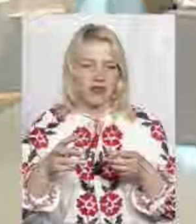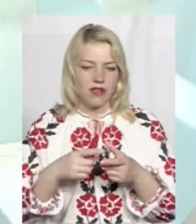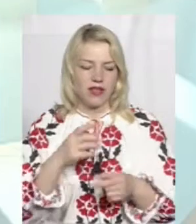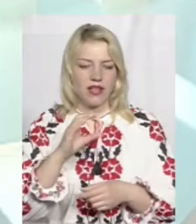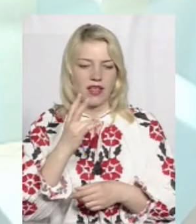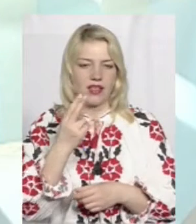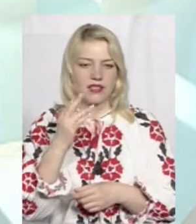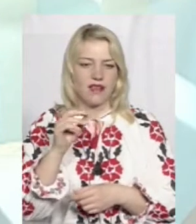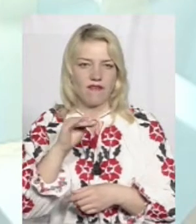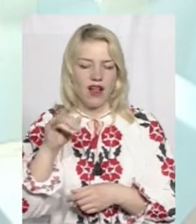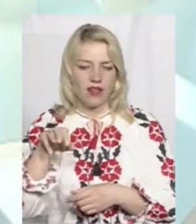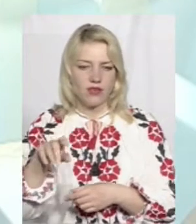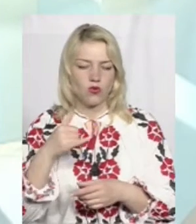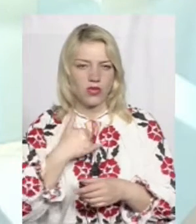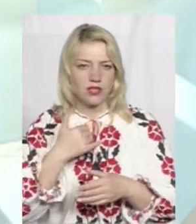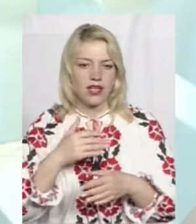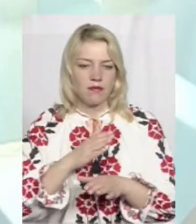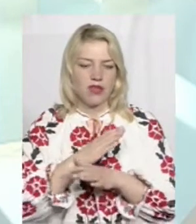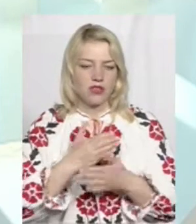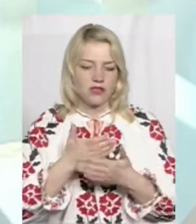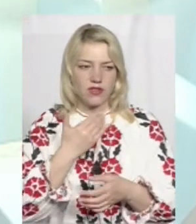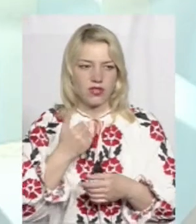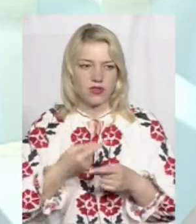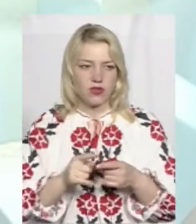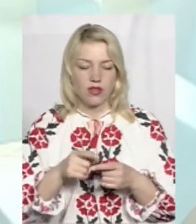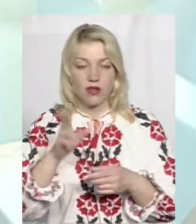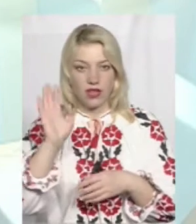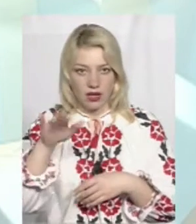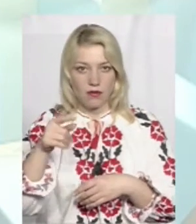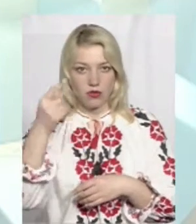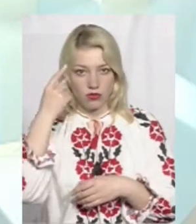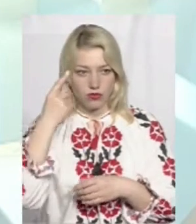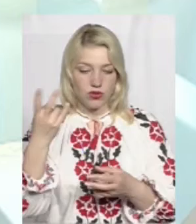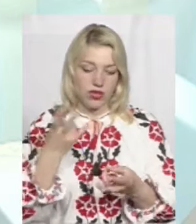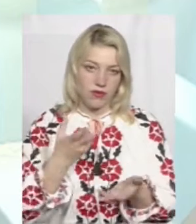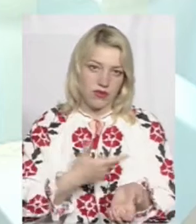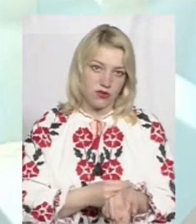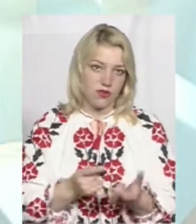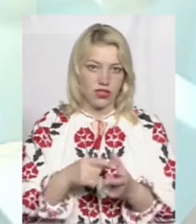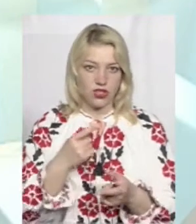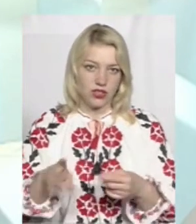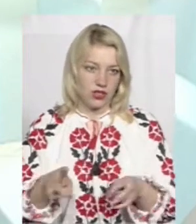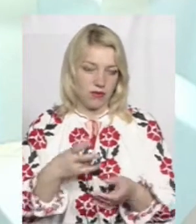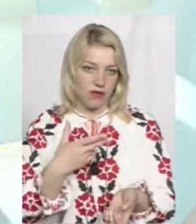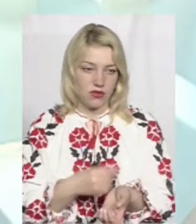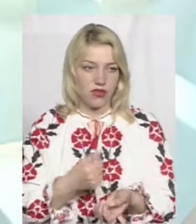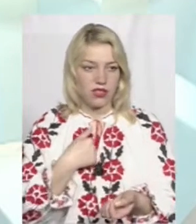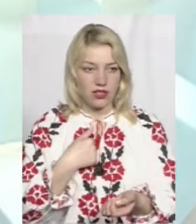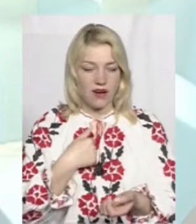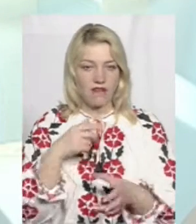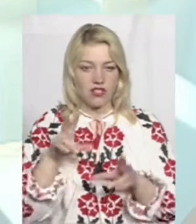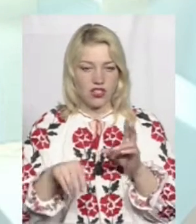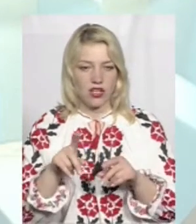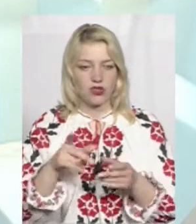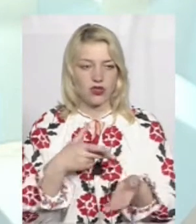поки що смертності серед дітей від кору немає. Він теж задумається, вакцинувати чи не вакцинувати. І я взагалі вважаю, що